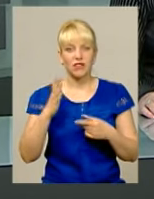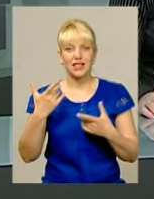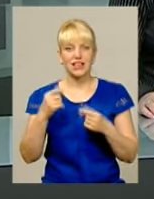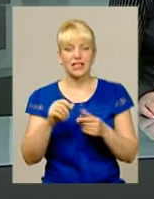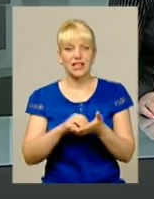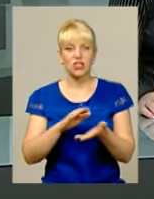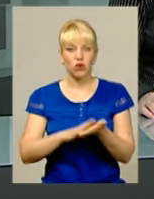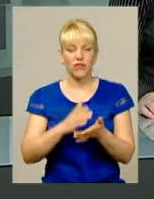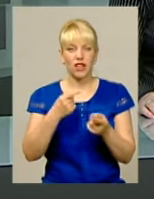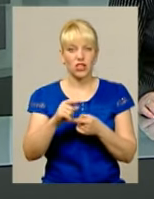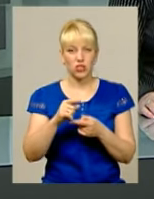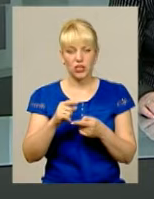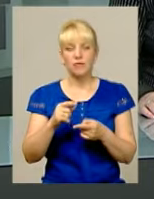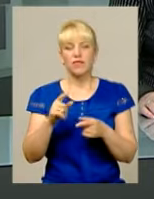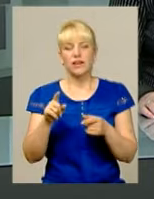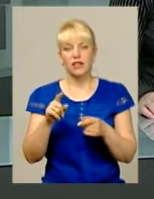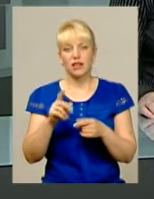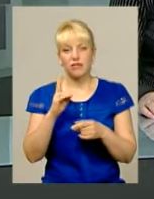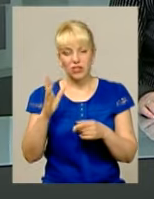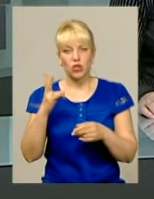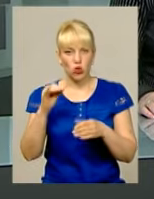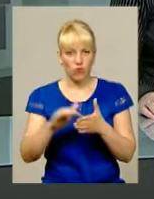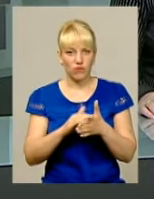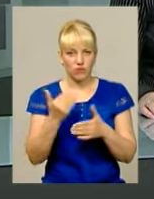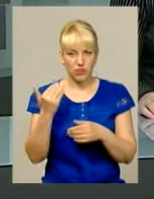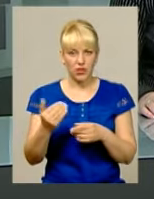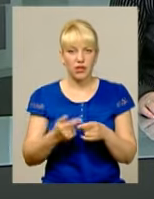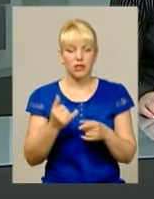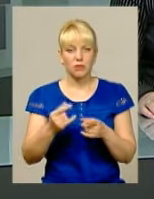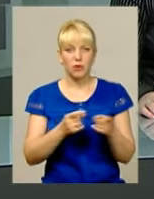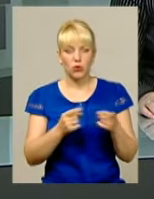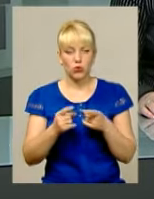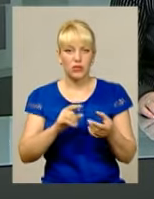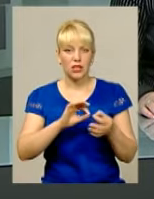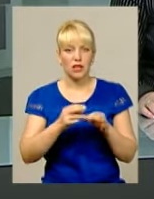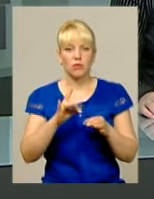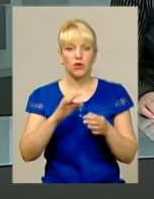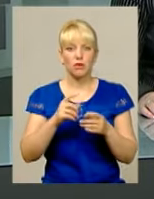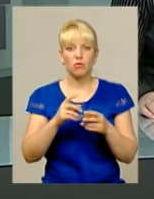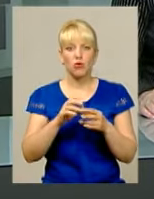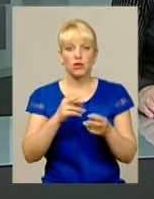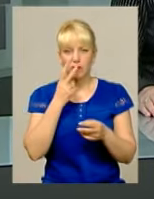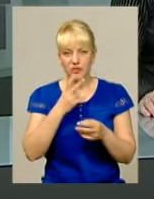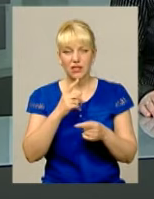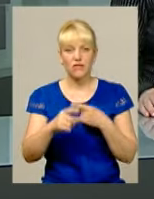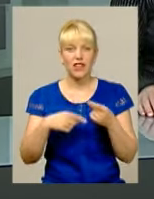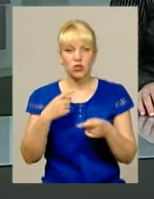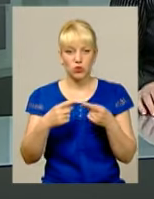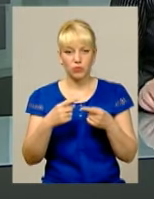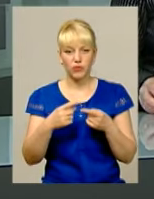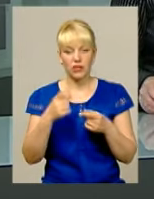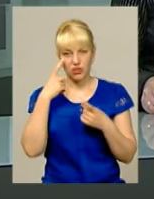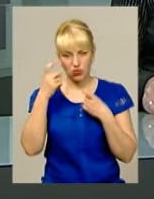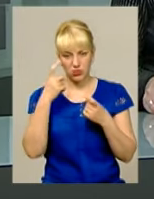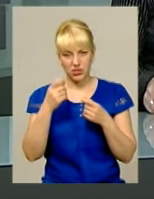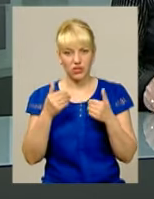Уграк Матеріали ще опрацьовуються і готуються до ефіру Тож про подробиці та результати перевірки дивіться в наших наступних